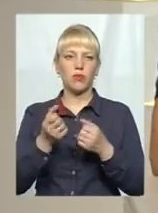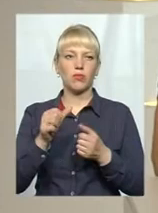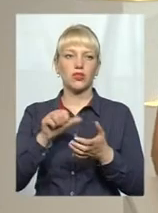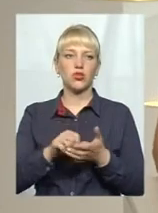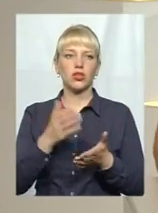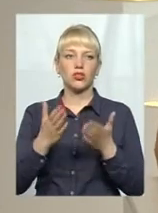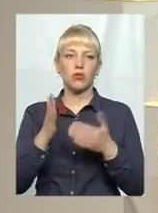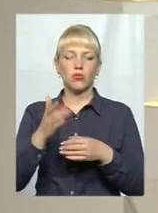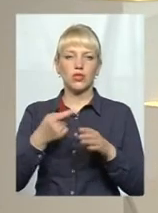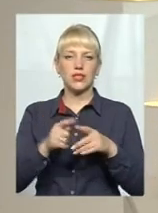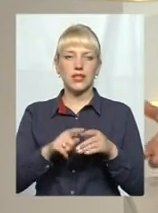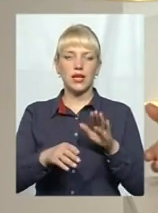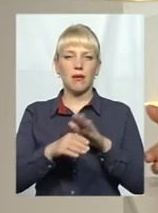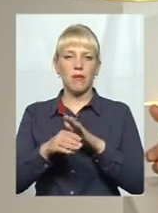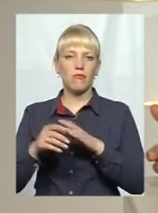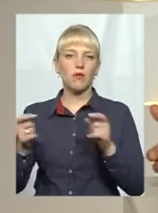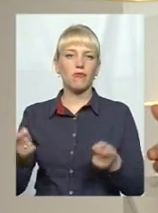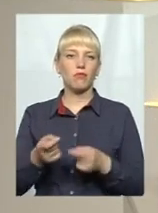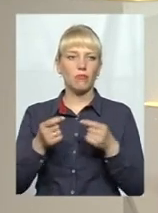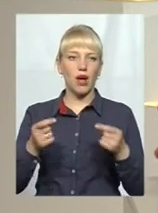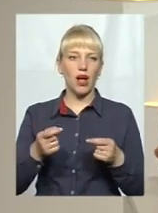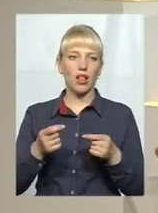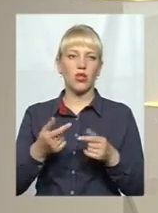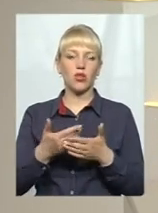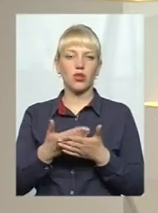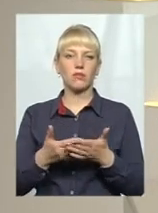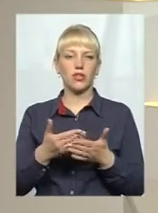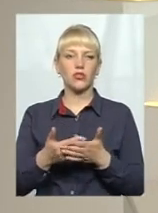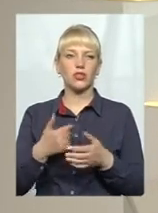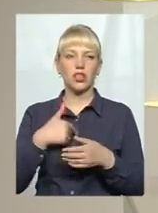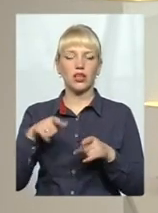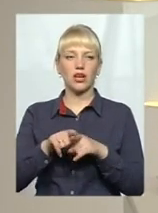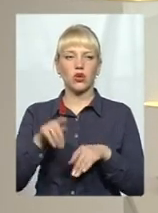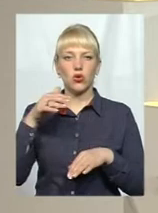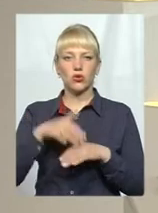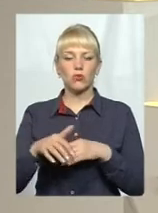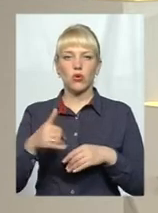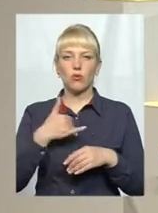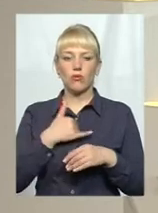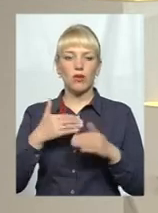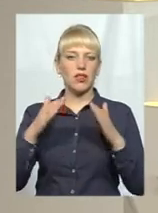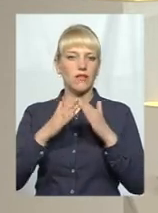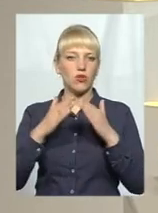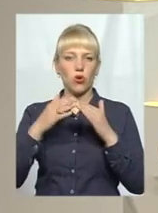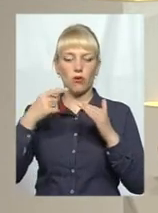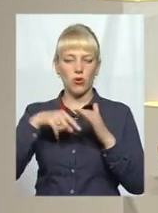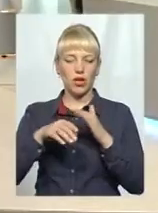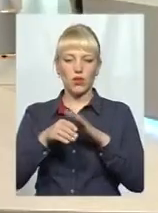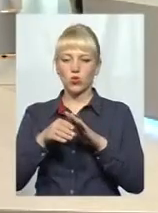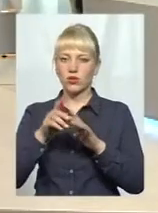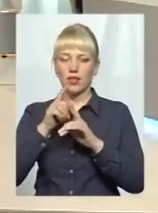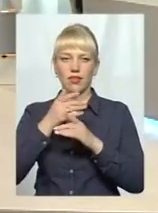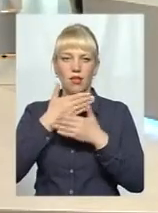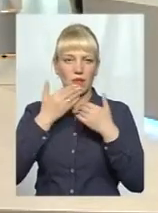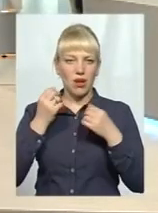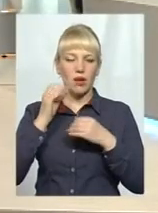маків буде дуже мало. Я так розумію, що в мене поки що в дворі будинку нема кіоска, і, мабуть, вже й не з